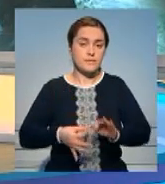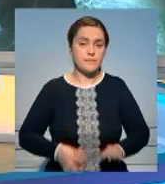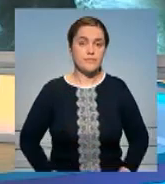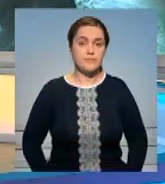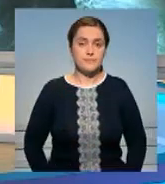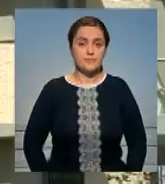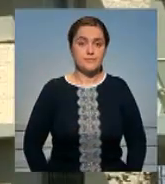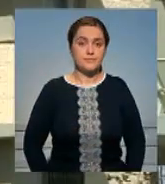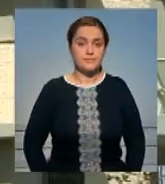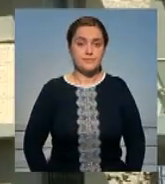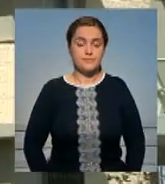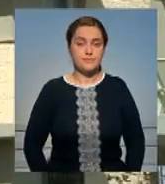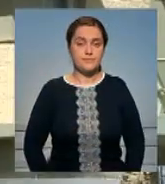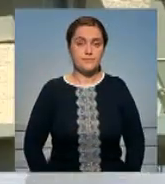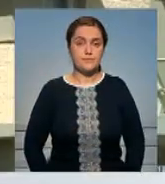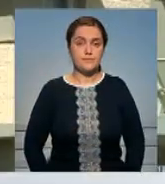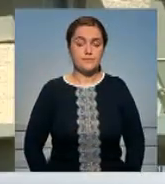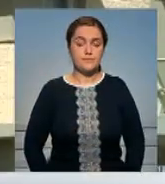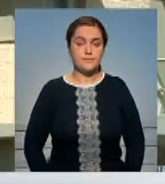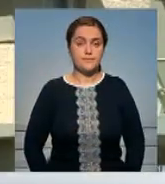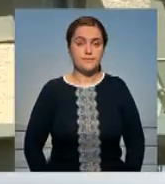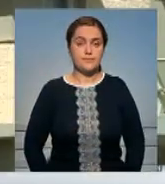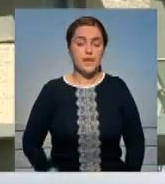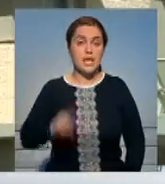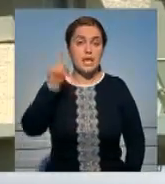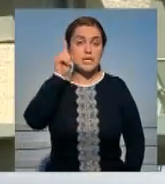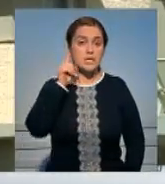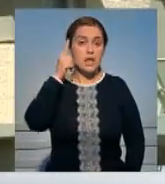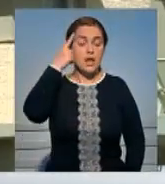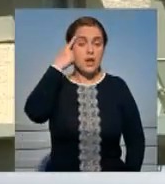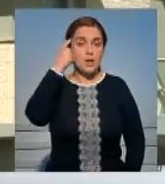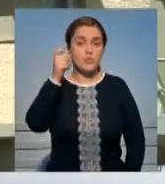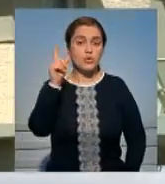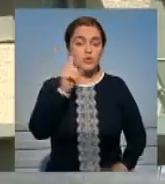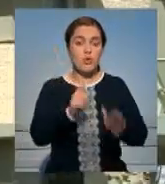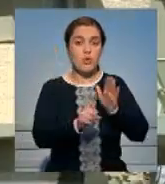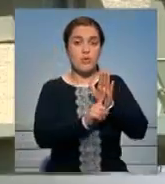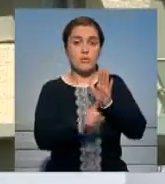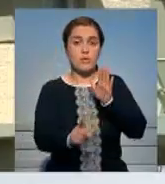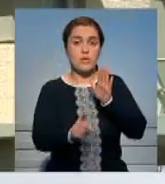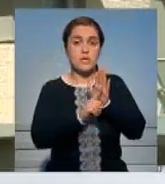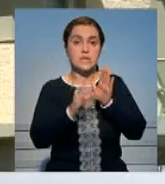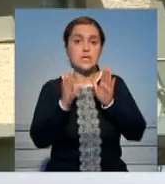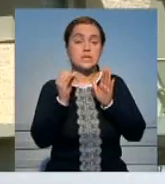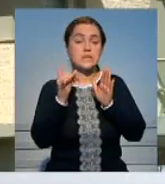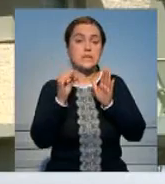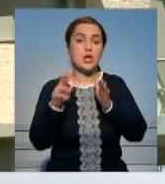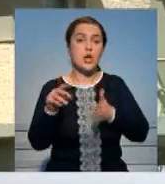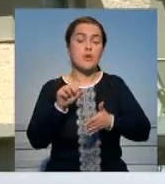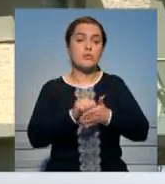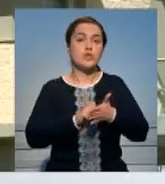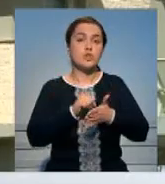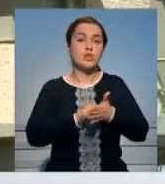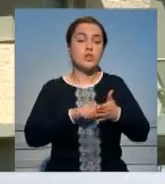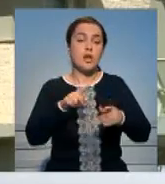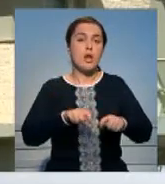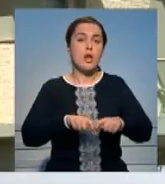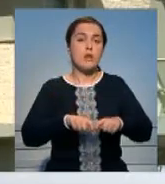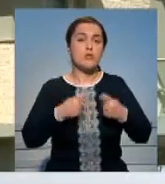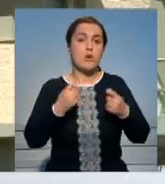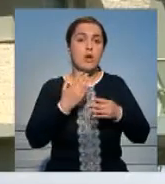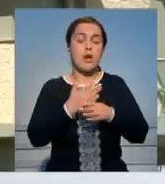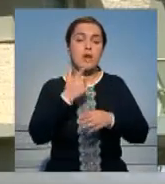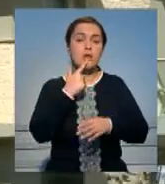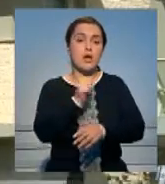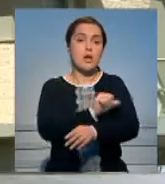ситуацией. Израиль утверждает, что удары, нанесенные по Сирии, являются следствием нарушения Дамаском красных